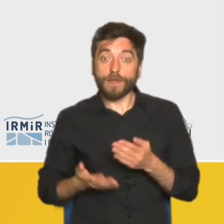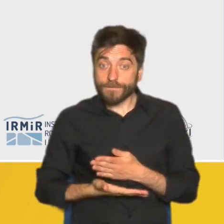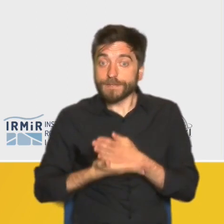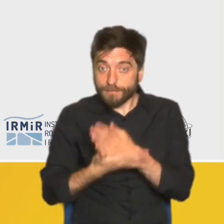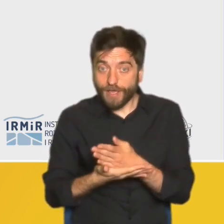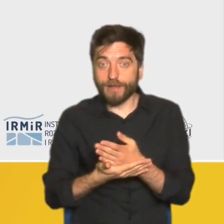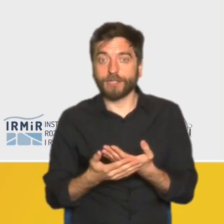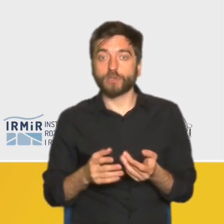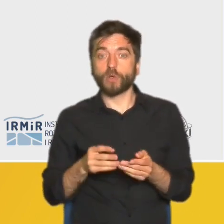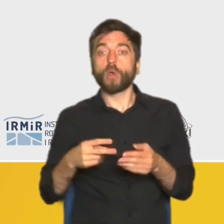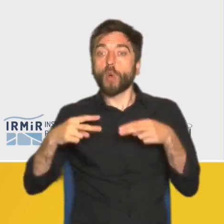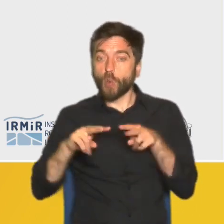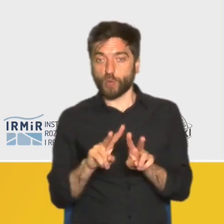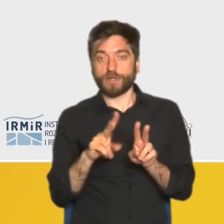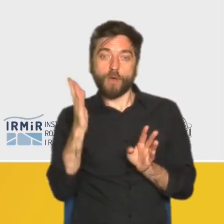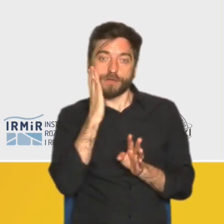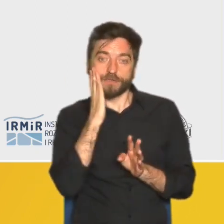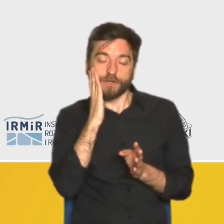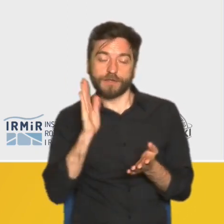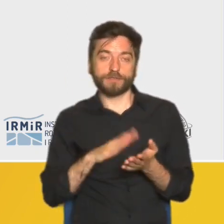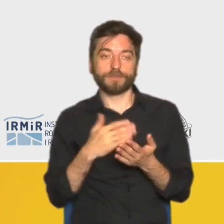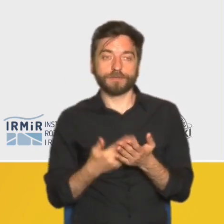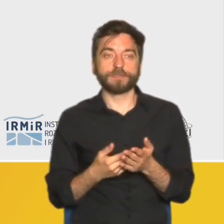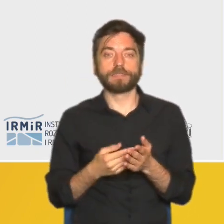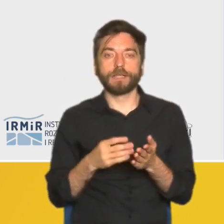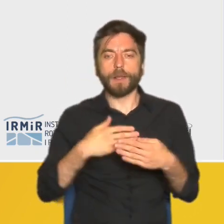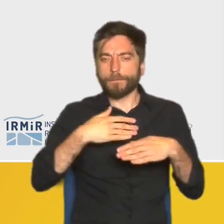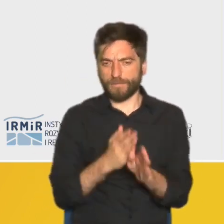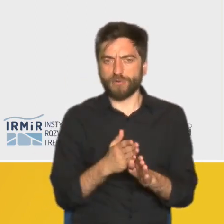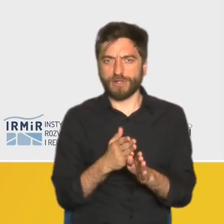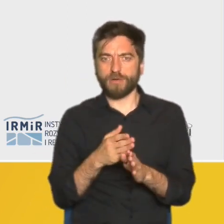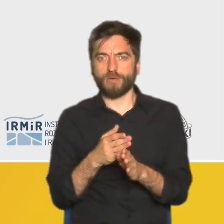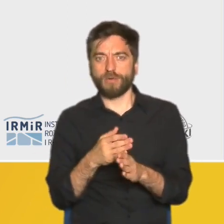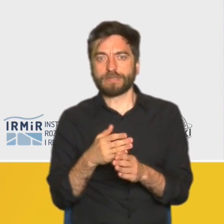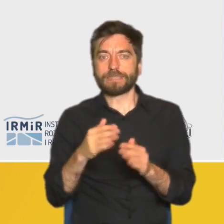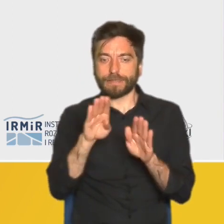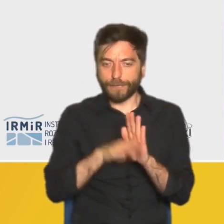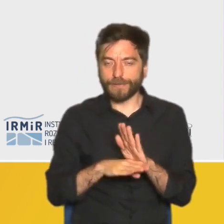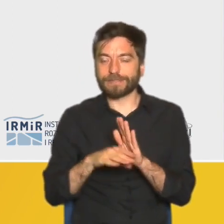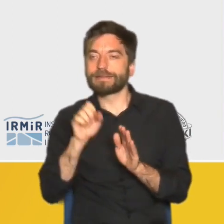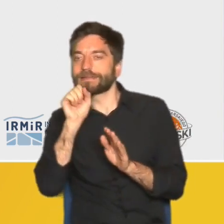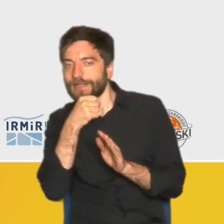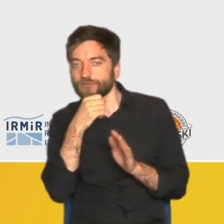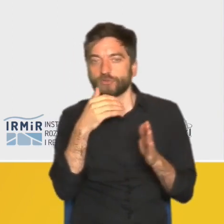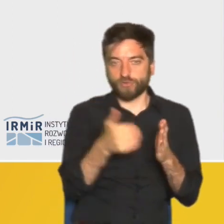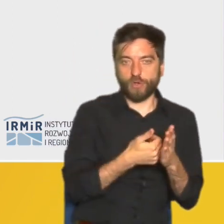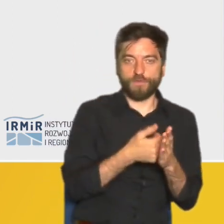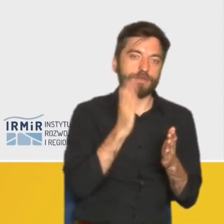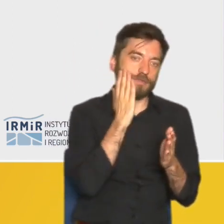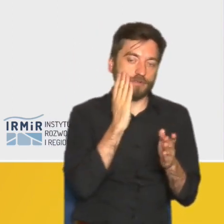partycypację mieszkańców również w celu zmniejszenia tego podziału na starych i nowych mieszkańców, ponieważ ludzie się potrafią